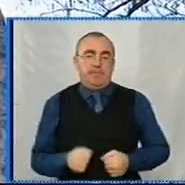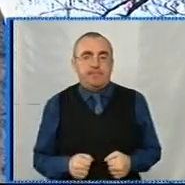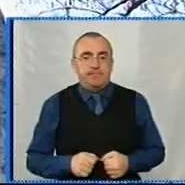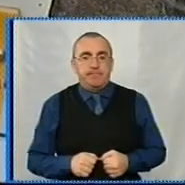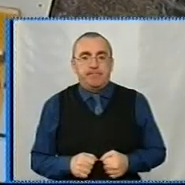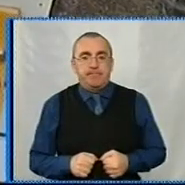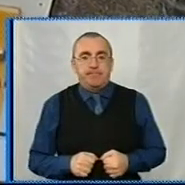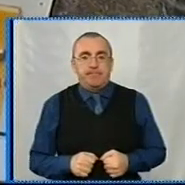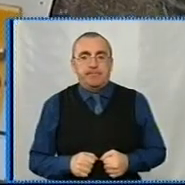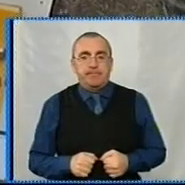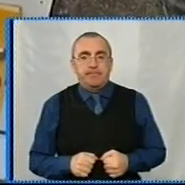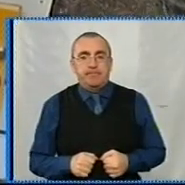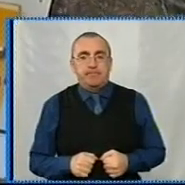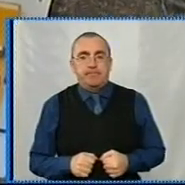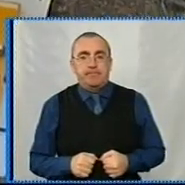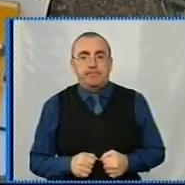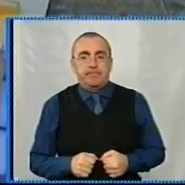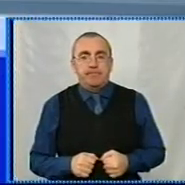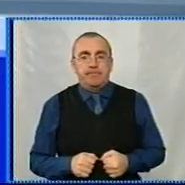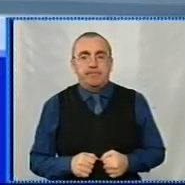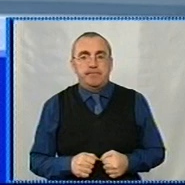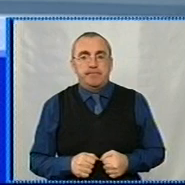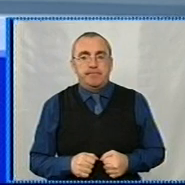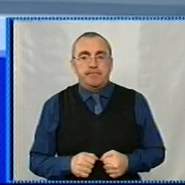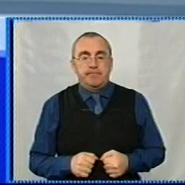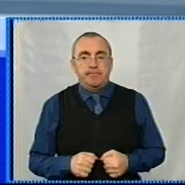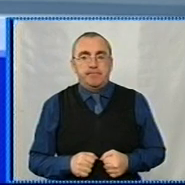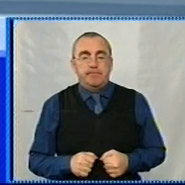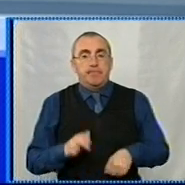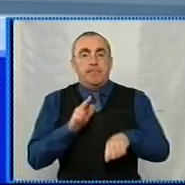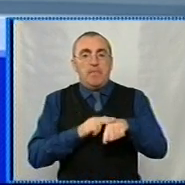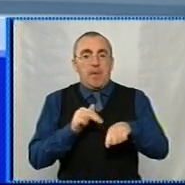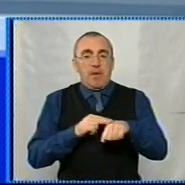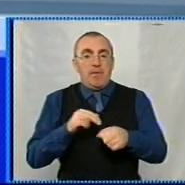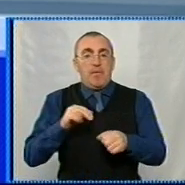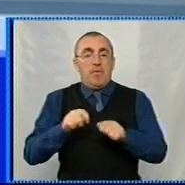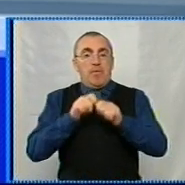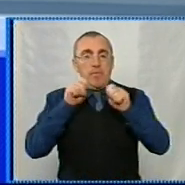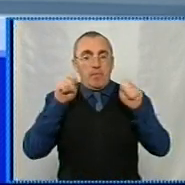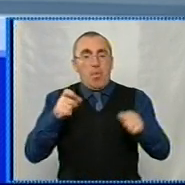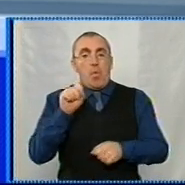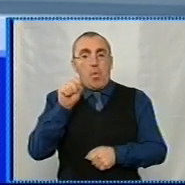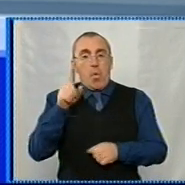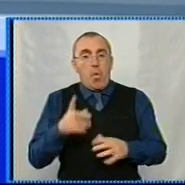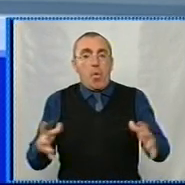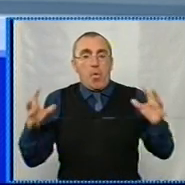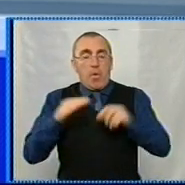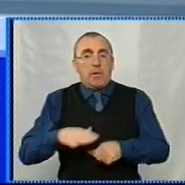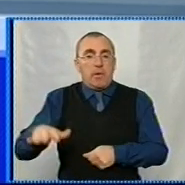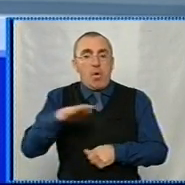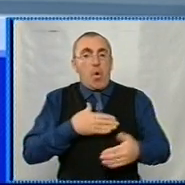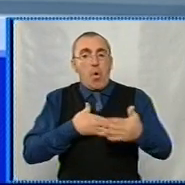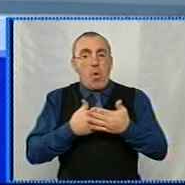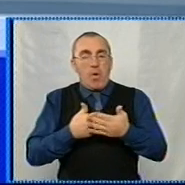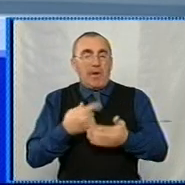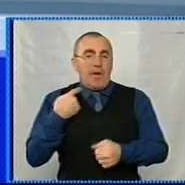Сташенко. Новини на Суспільному. Кропивницький. Поліцейські станції відкрили в 11-тьох об'єднаних територіальних громадах